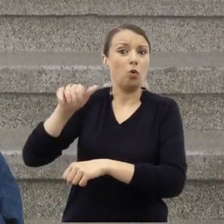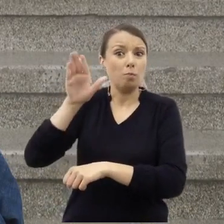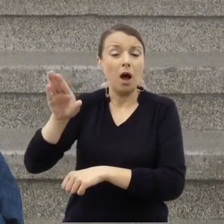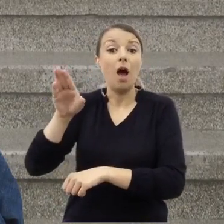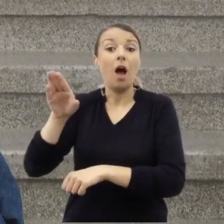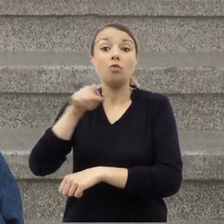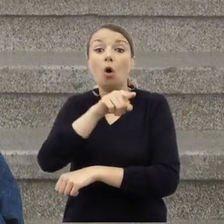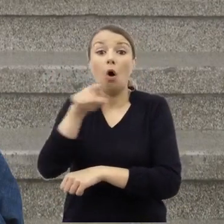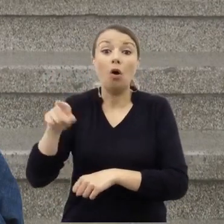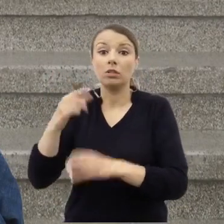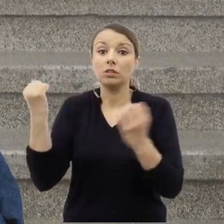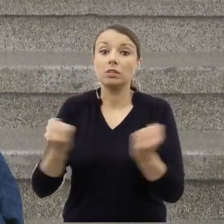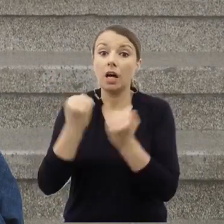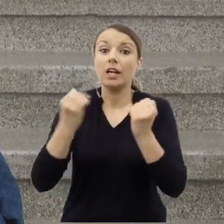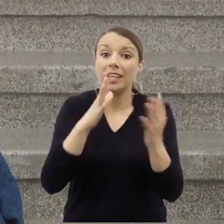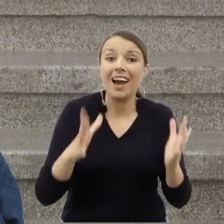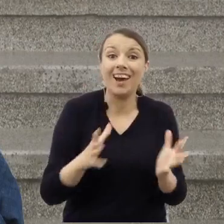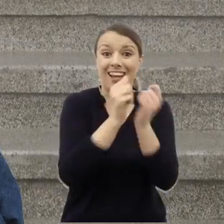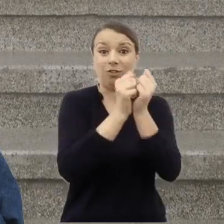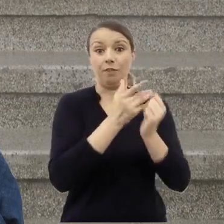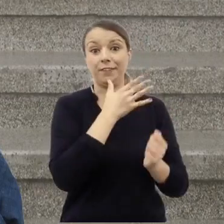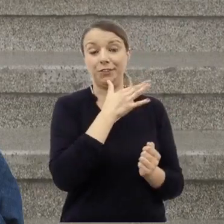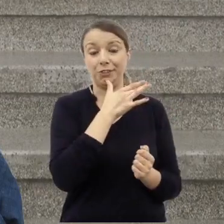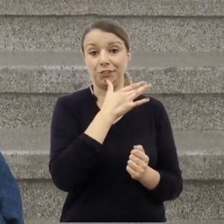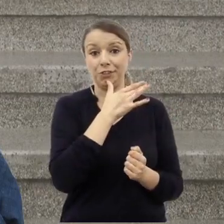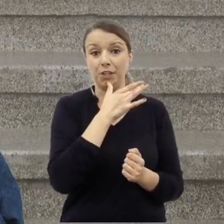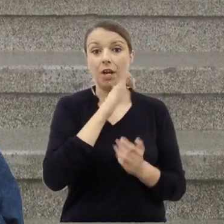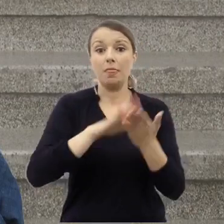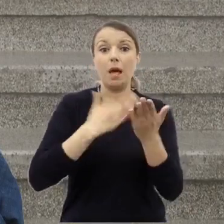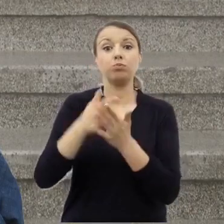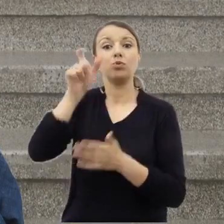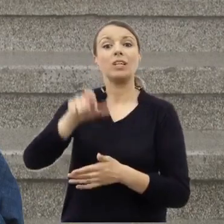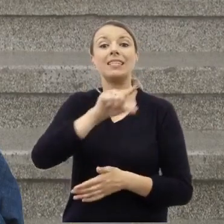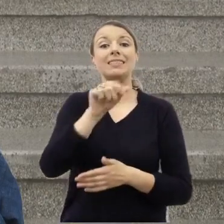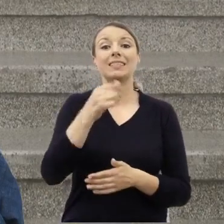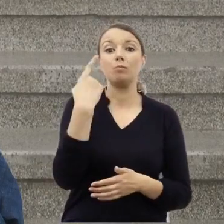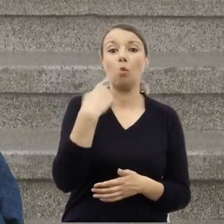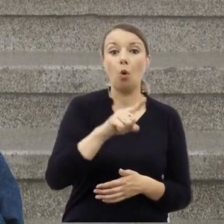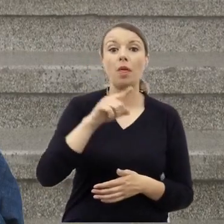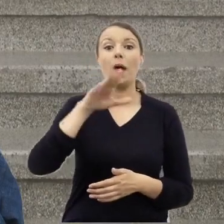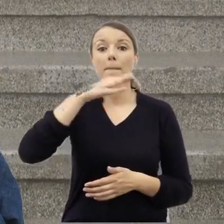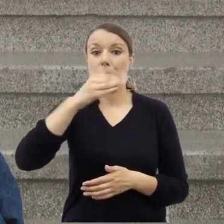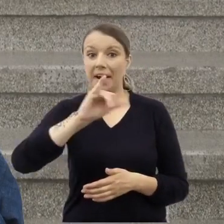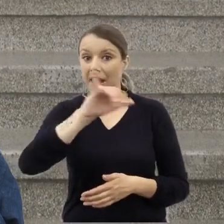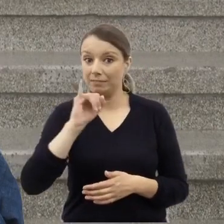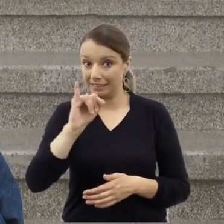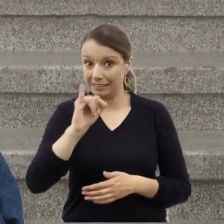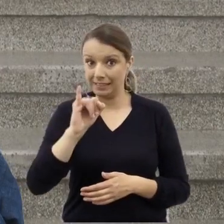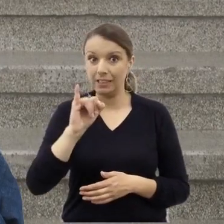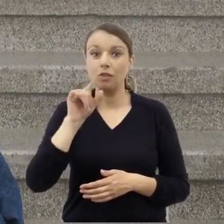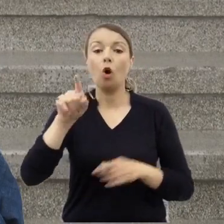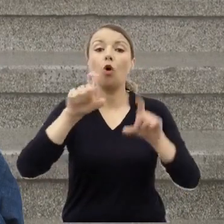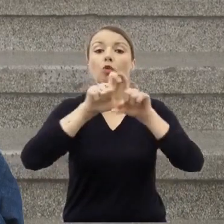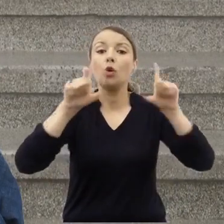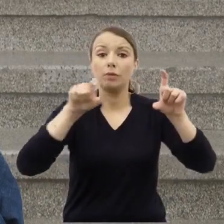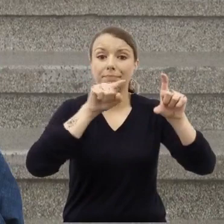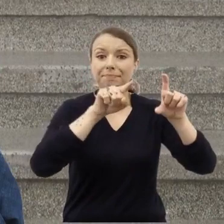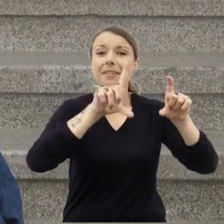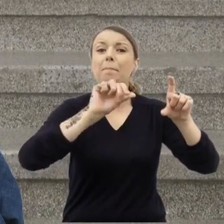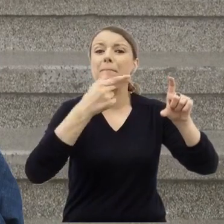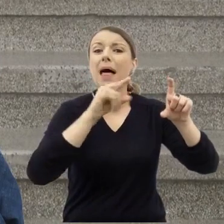ratowali Żydów z pogromu. Jeden z nich, Zygmunt Majewski, wyprowadził z plant dwóch chłopców